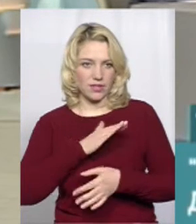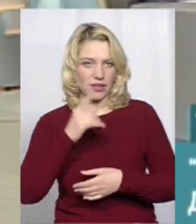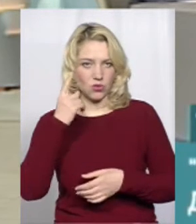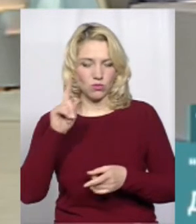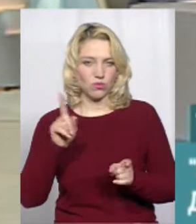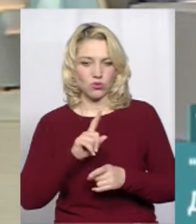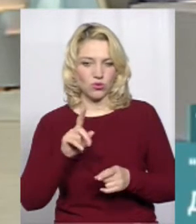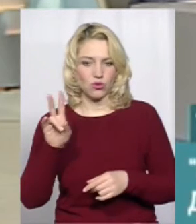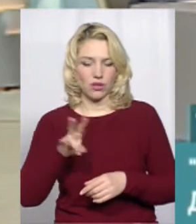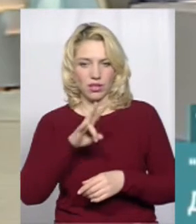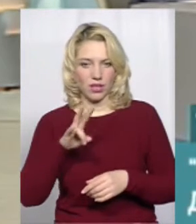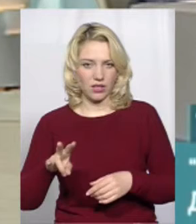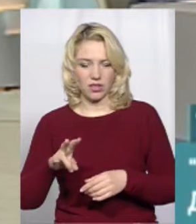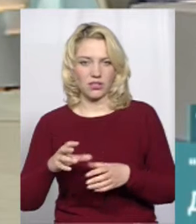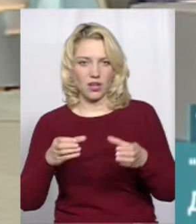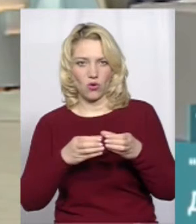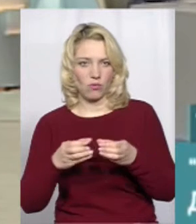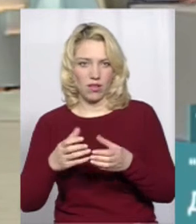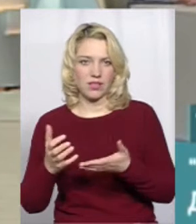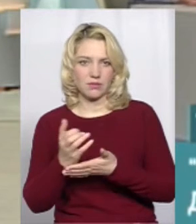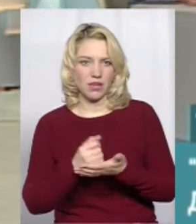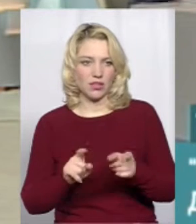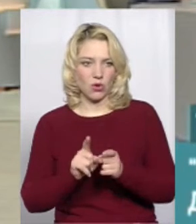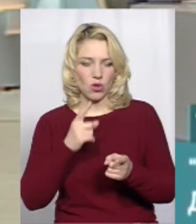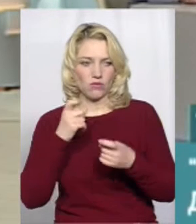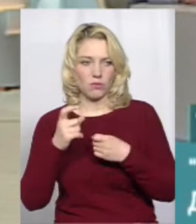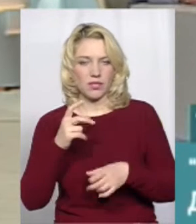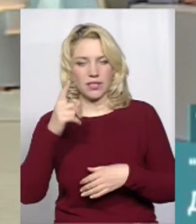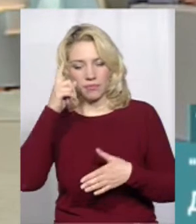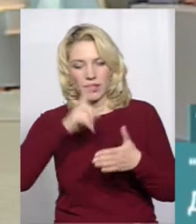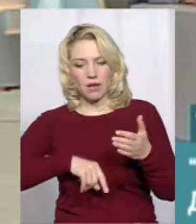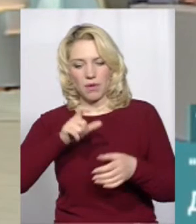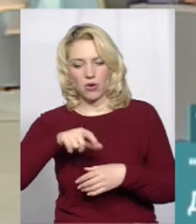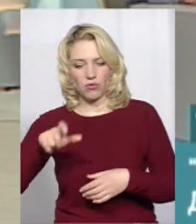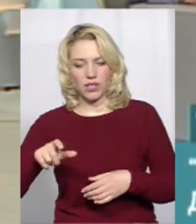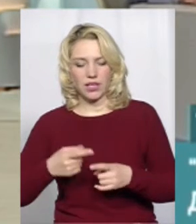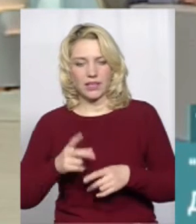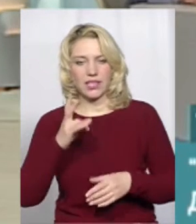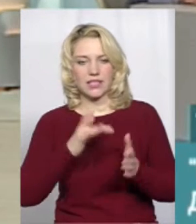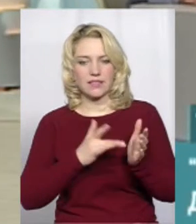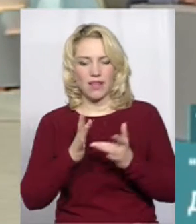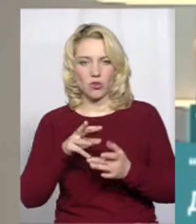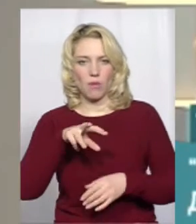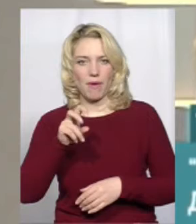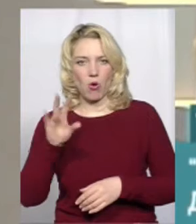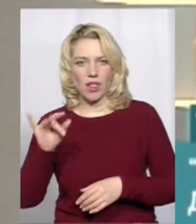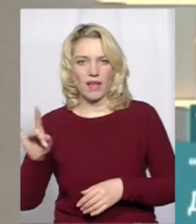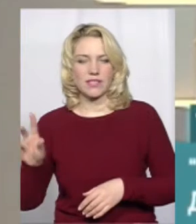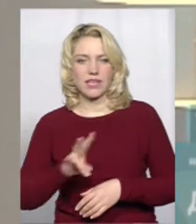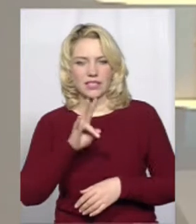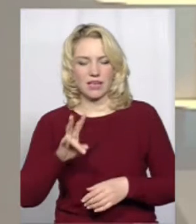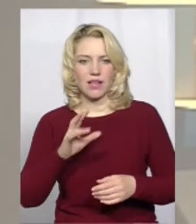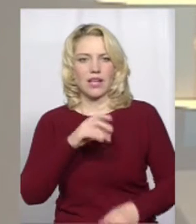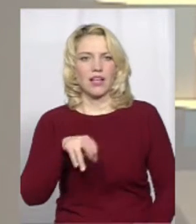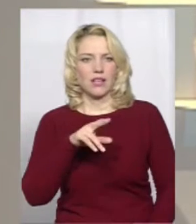що релігійні громади збирають якусь таку інформацію. Так, зрозуміло. От парафіяни Свято-Миколаївської церкви в стелі Доброгоща першими на